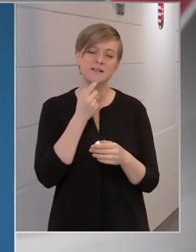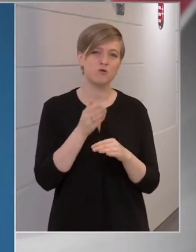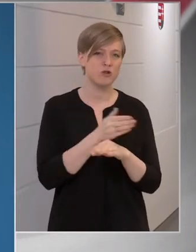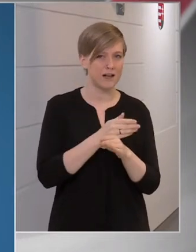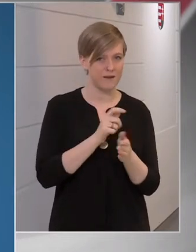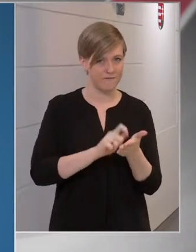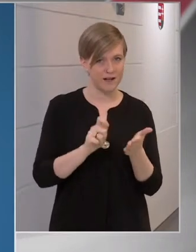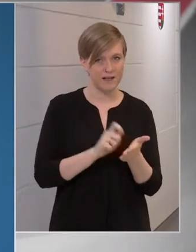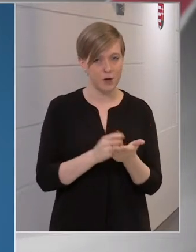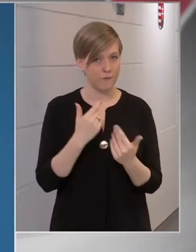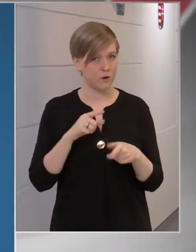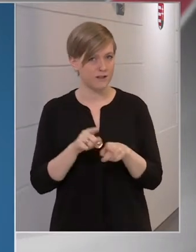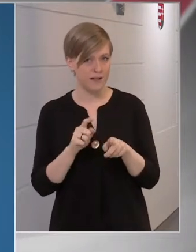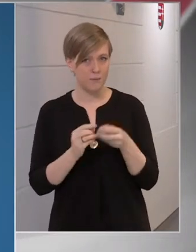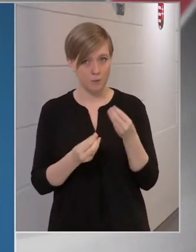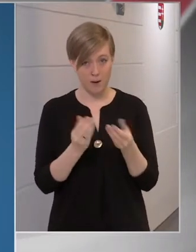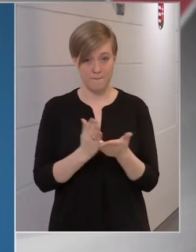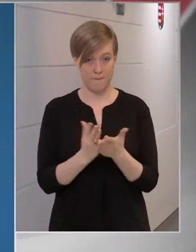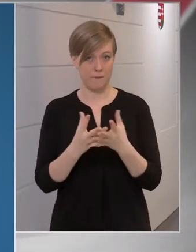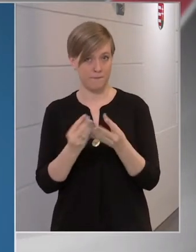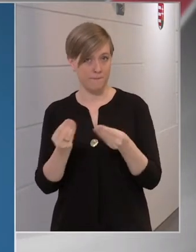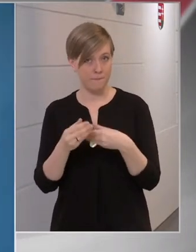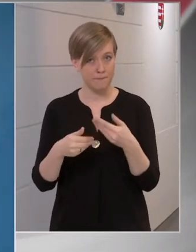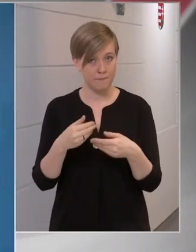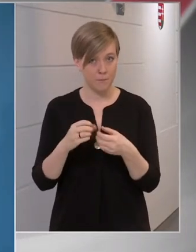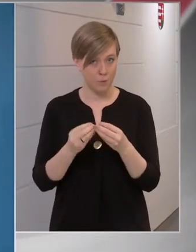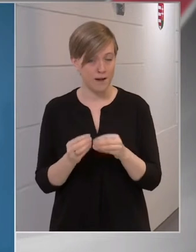volt ilyen, akkor ez a probléma megoldódott-e már?